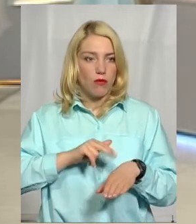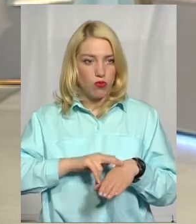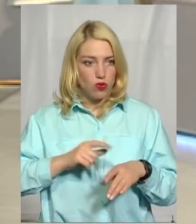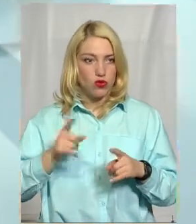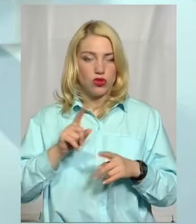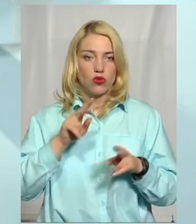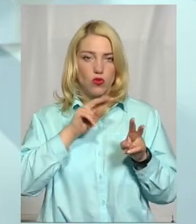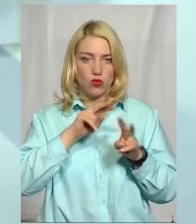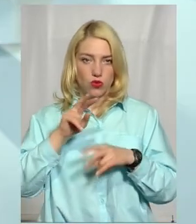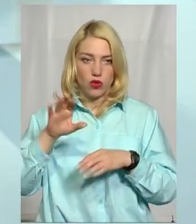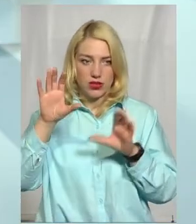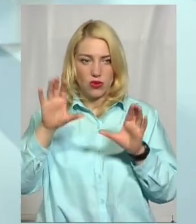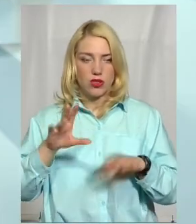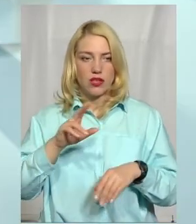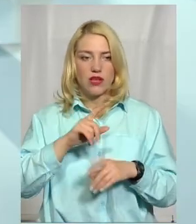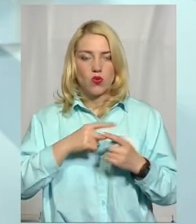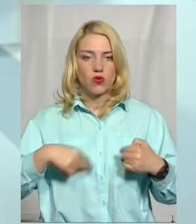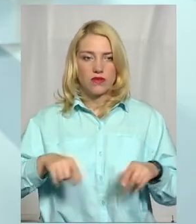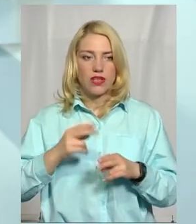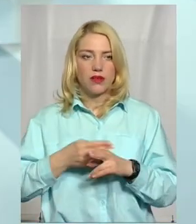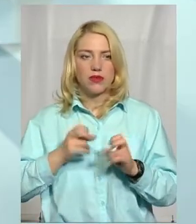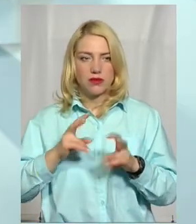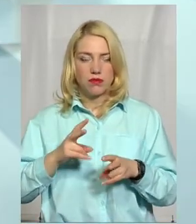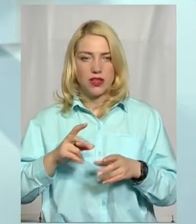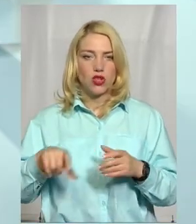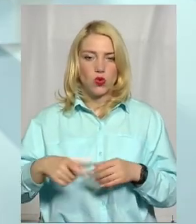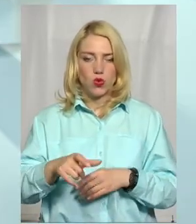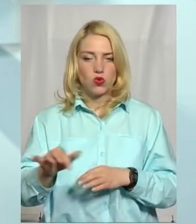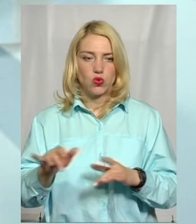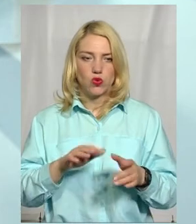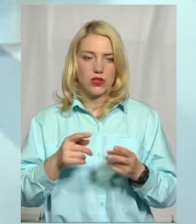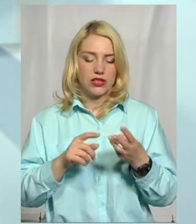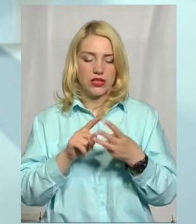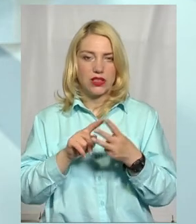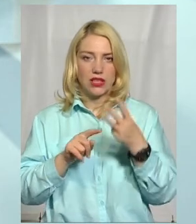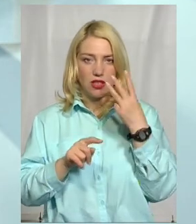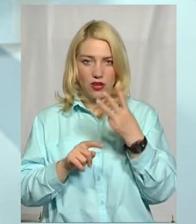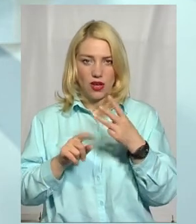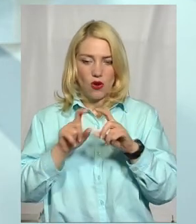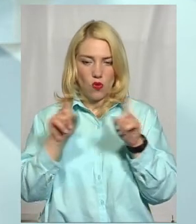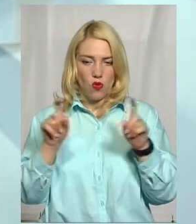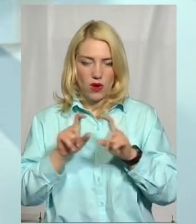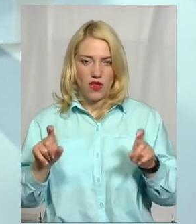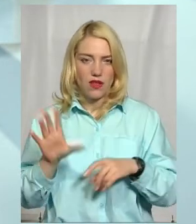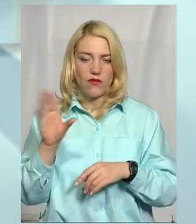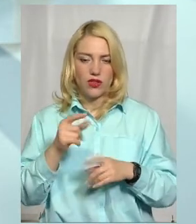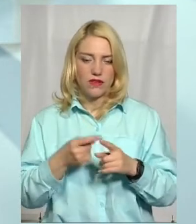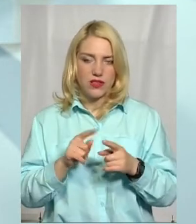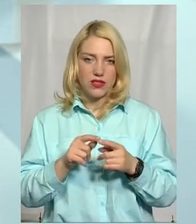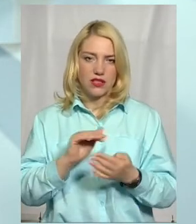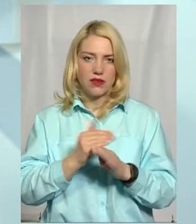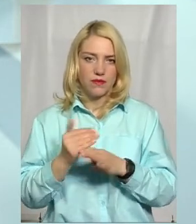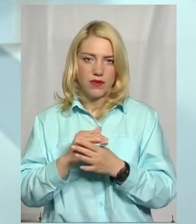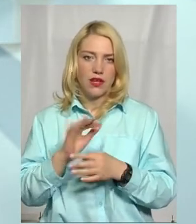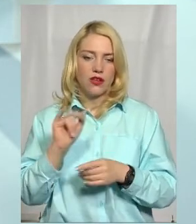стосується контролю законодавства у сфері безпеки дорожнього руху. Ну, тобто, всі ці три органи, вони себе доповнюють для того,